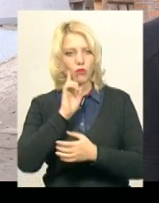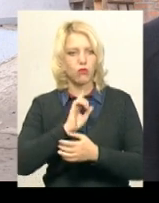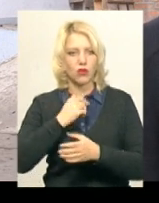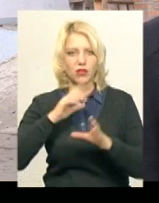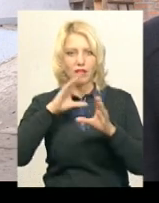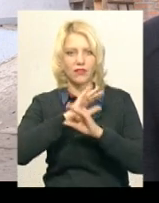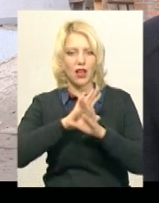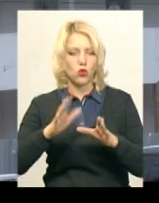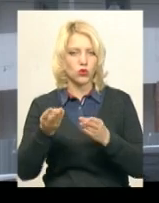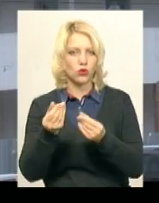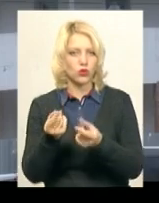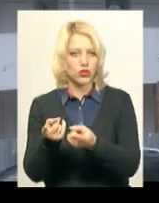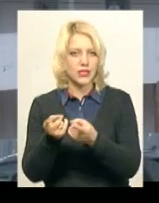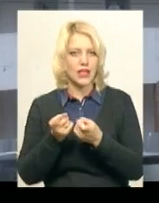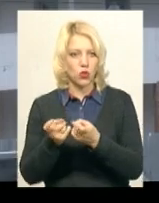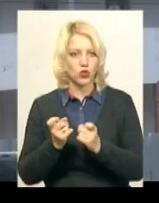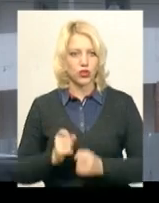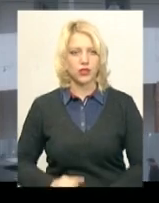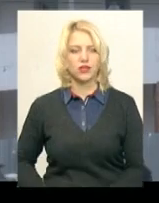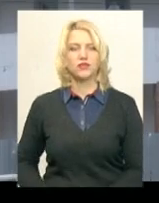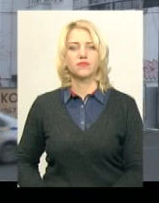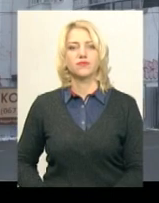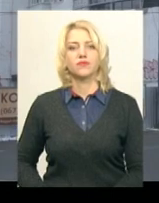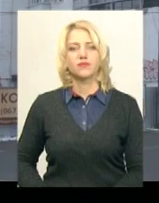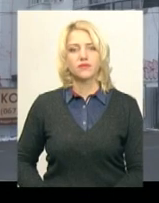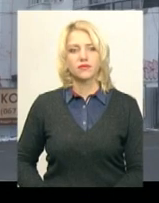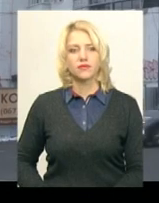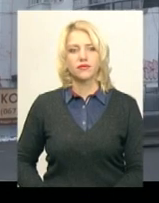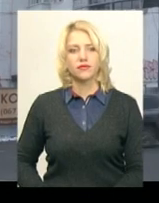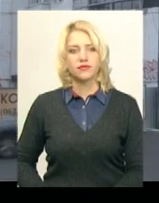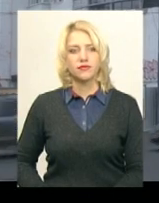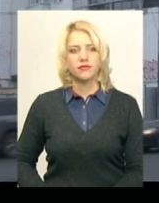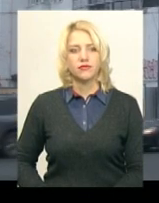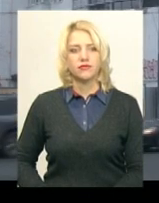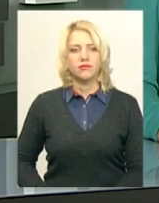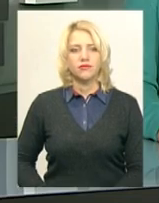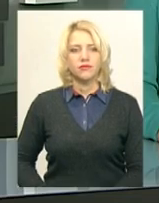вдалося залучити грантові кошти. Наталя Сідова, Віктор Кривий, Дам'ян Сегольник – Новини, Поділя, Центр.